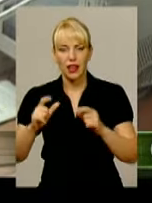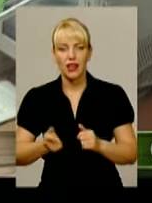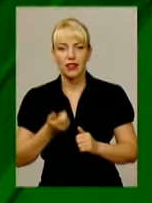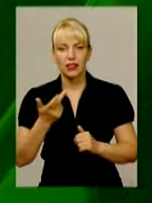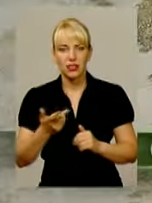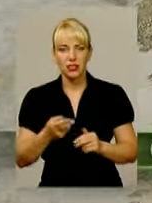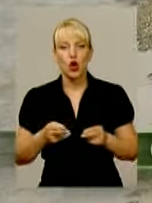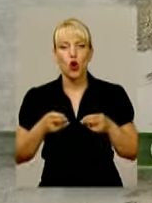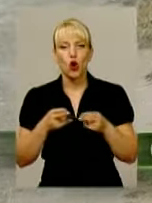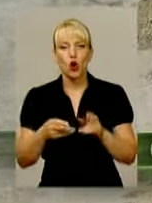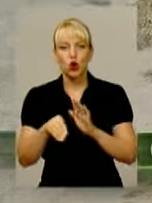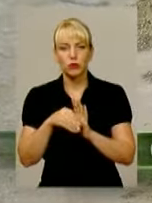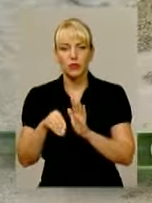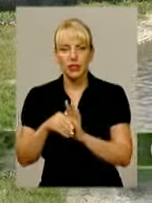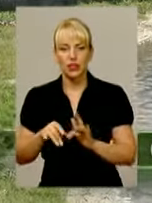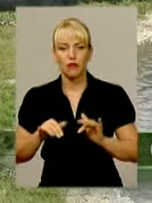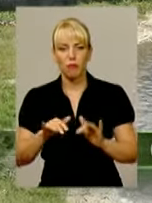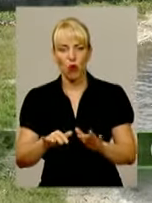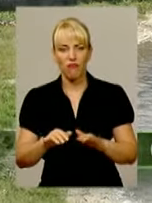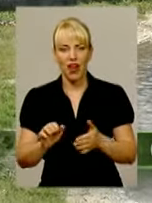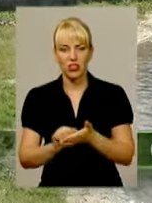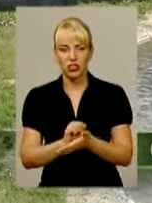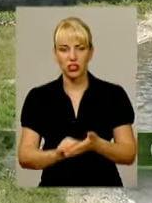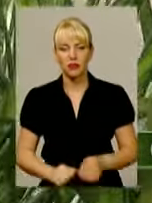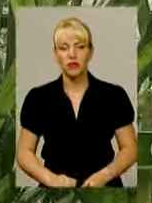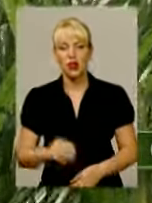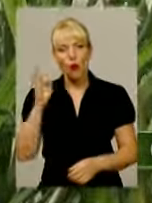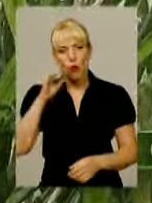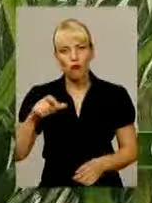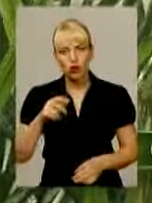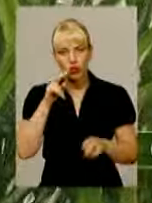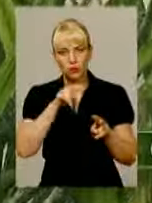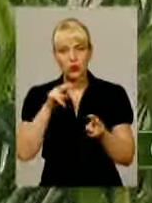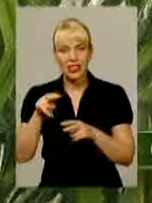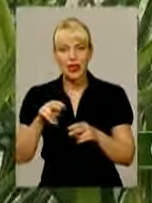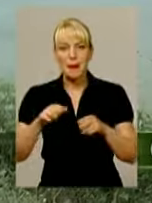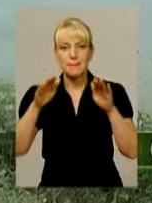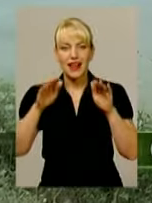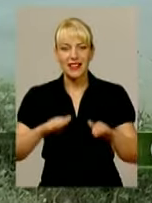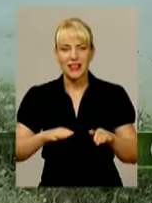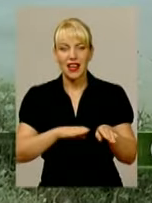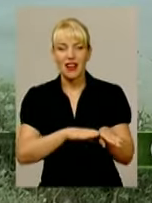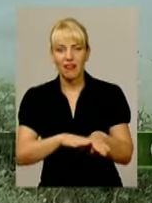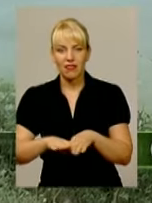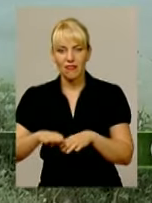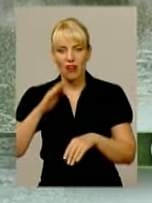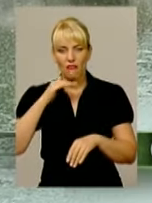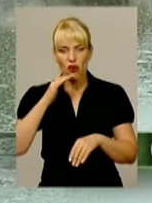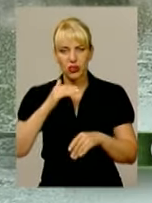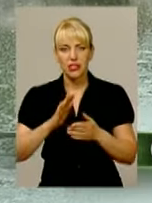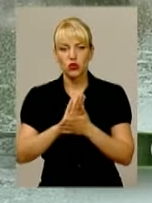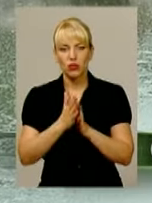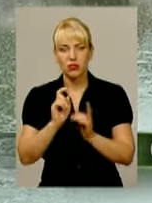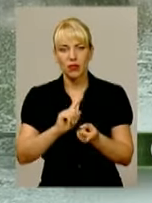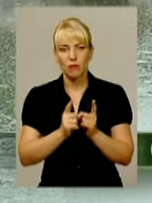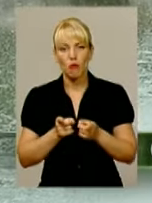Річка Міліє, риба гини. У водоймах краю спостерігається падіння рівня води. Ситуація загрожує перерости в екологічну